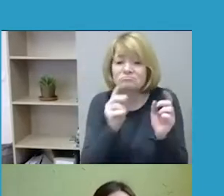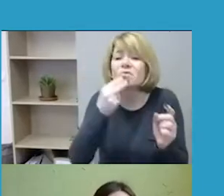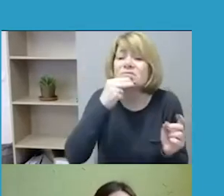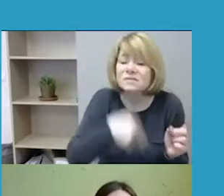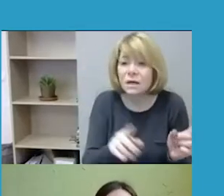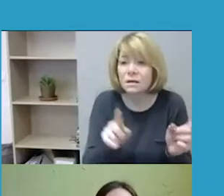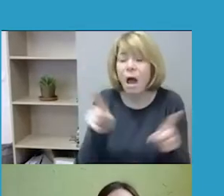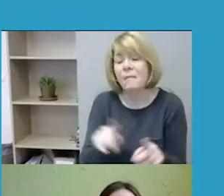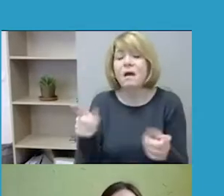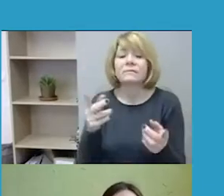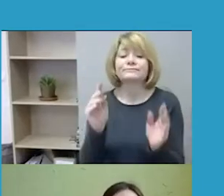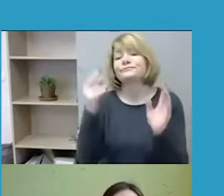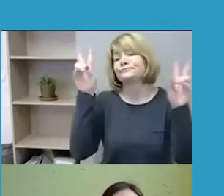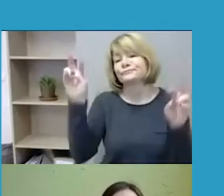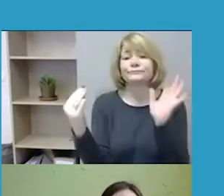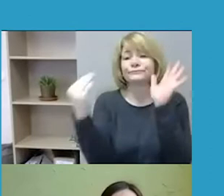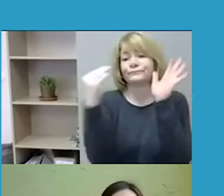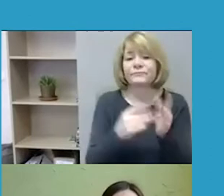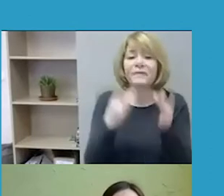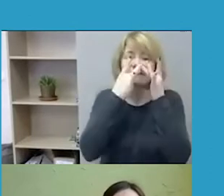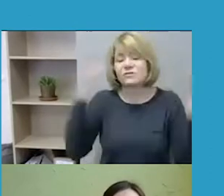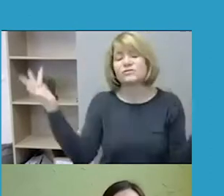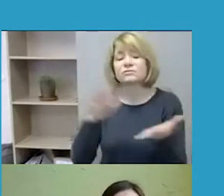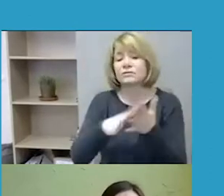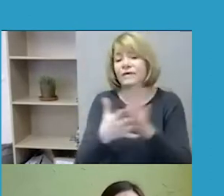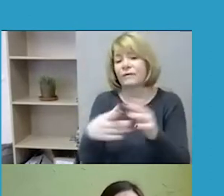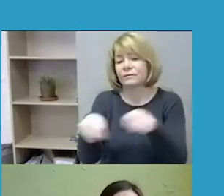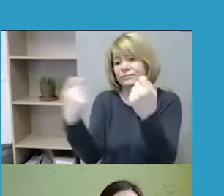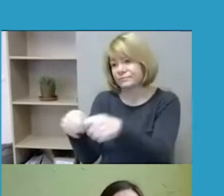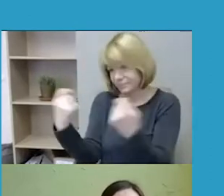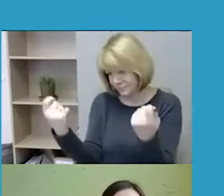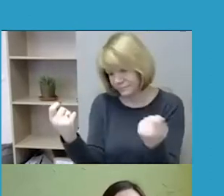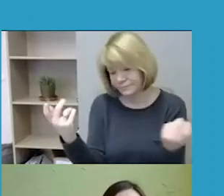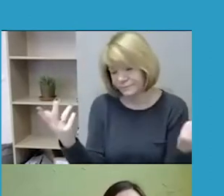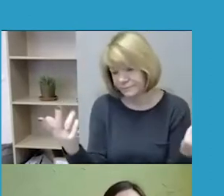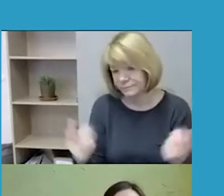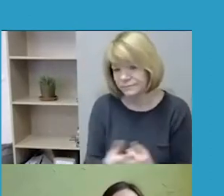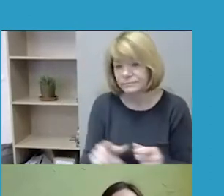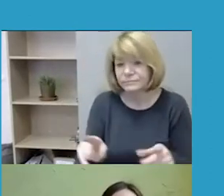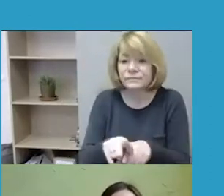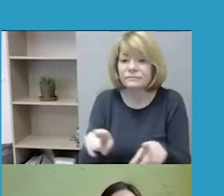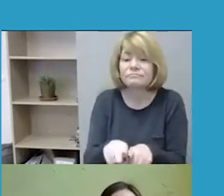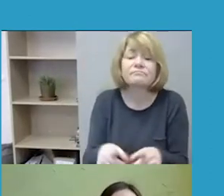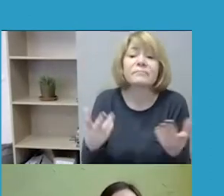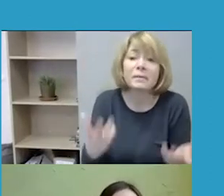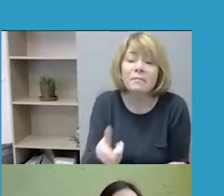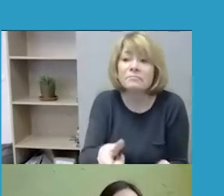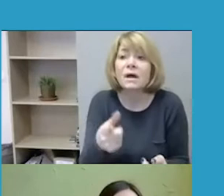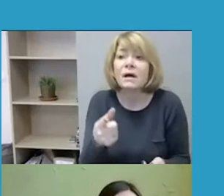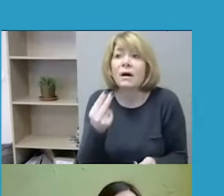svarkos pažeidimas, net kaip pandemiso iššališkumą ar nepykantos motyvą. Tai tokiu atveju nusikaltimai,